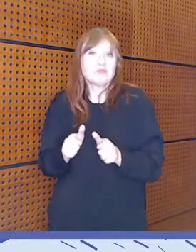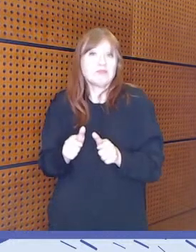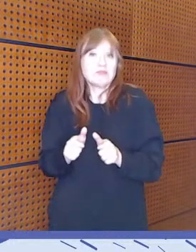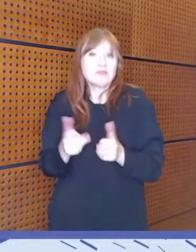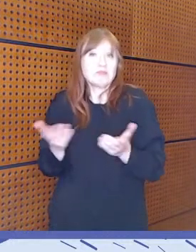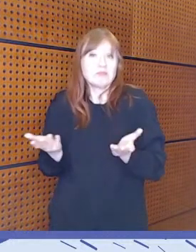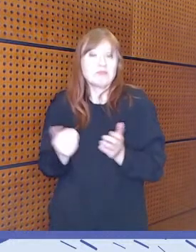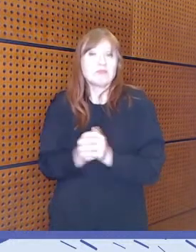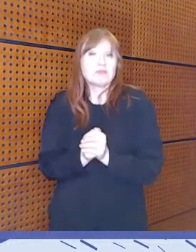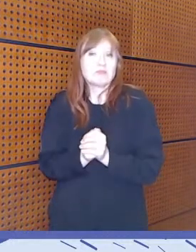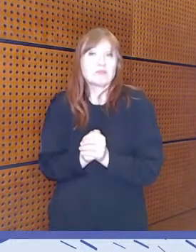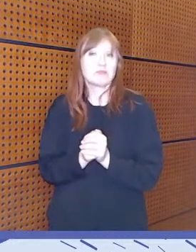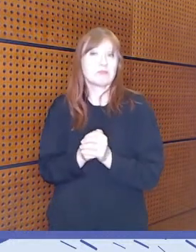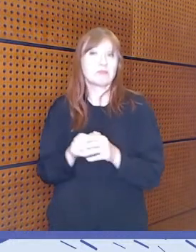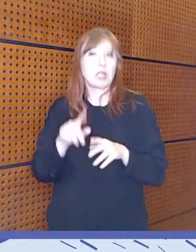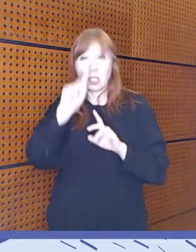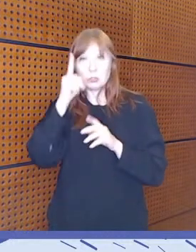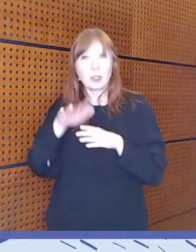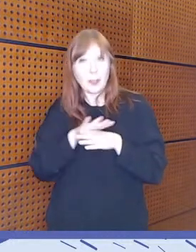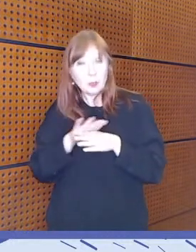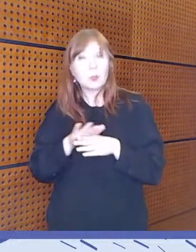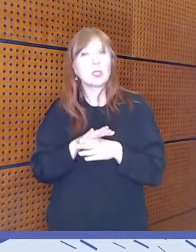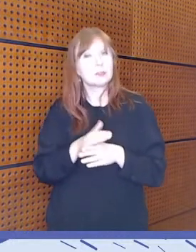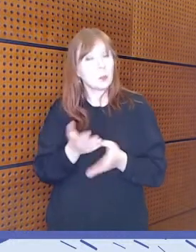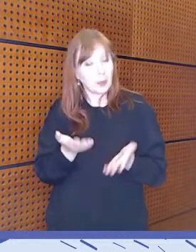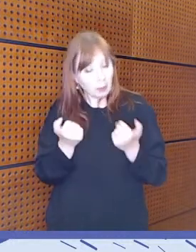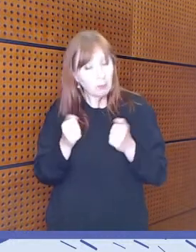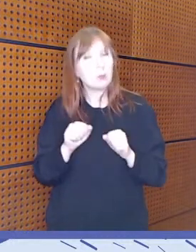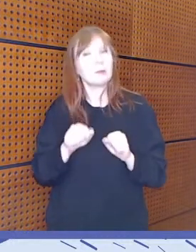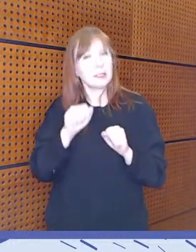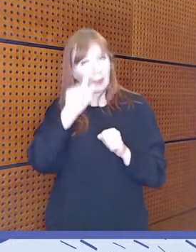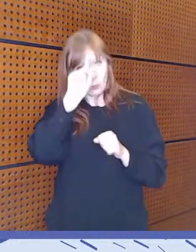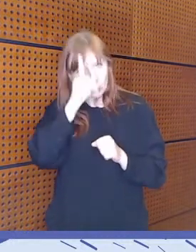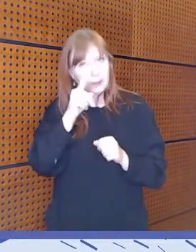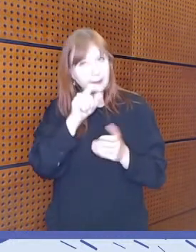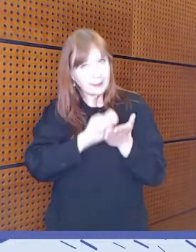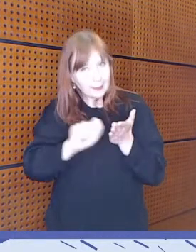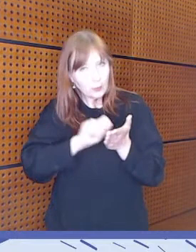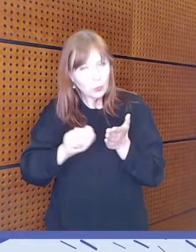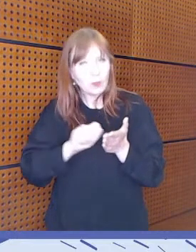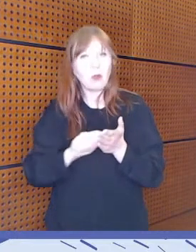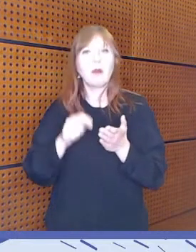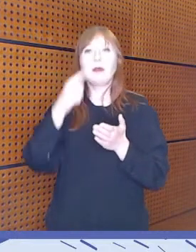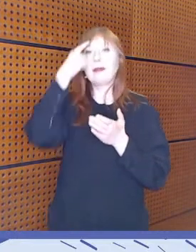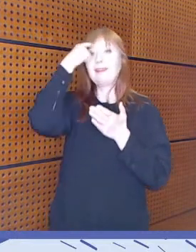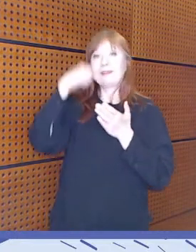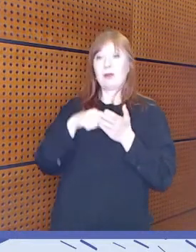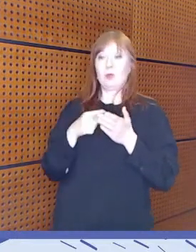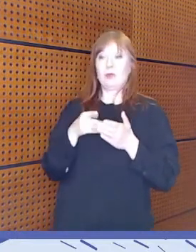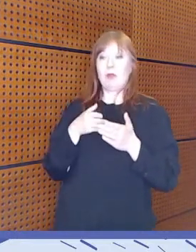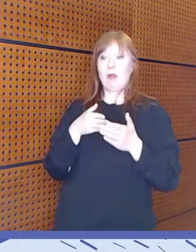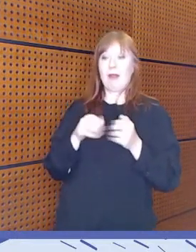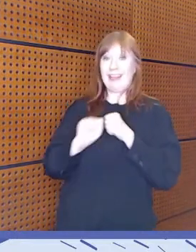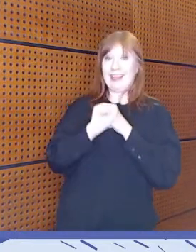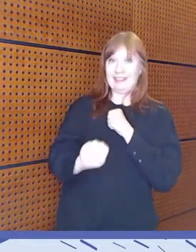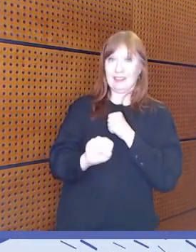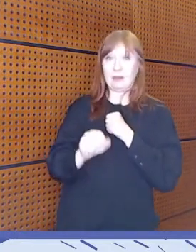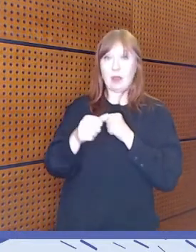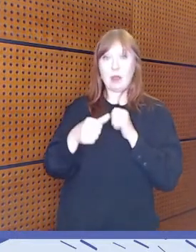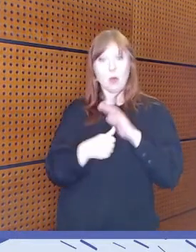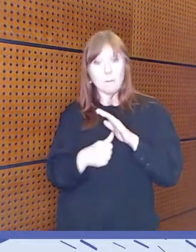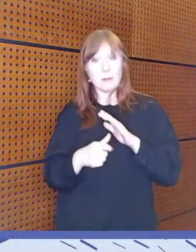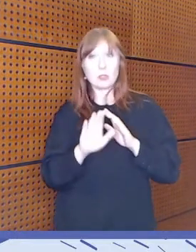paljon helpompaa ja pitää oppia kirjoittamaan. Ja silloin tavallaan estetään se mahdollisuus, että oppilas voisi oman